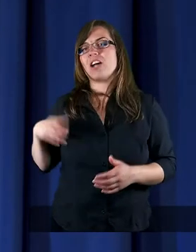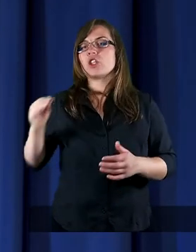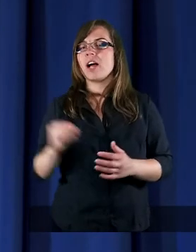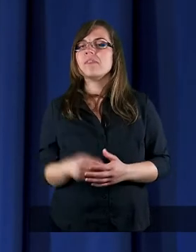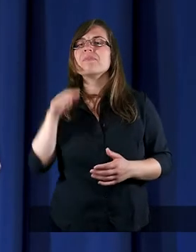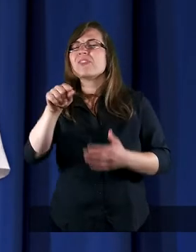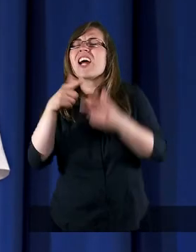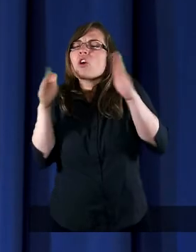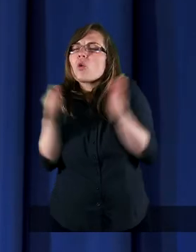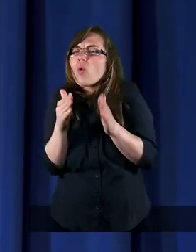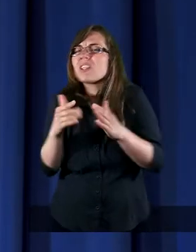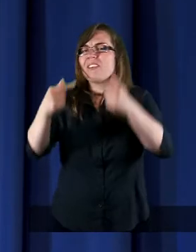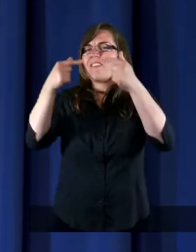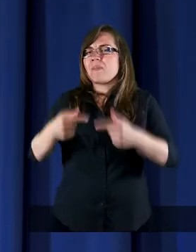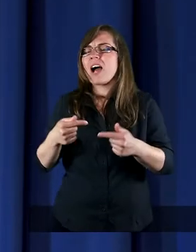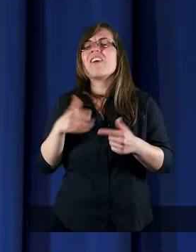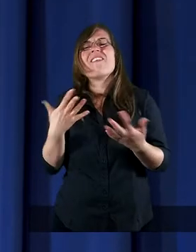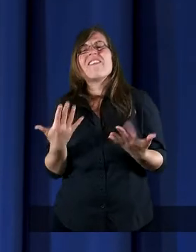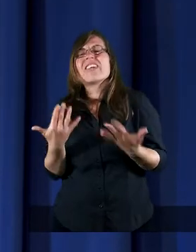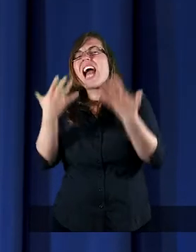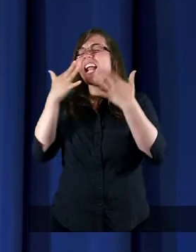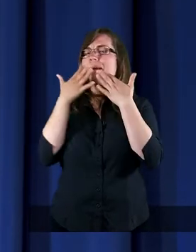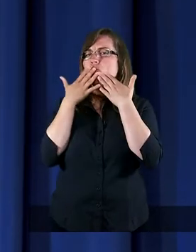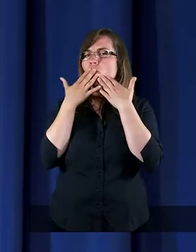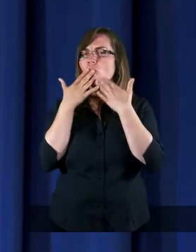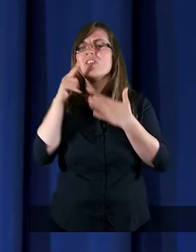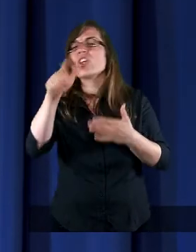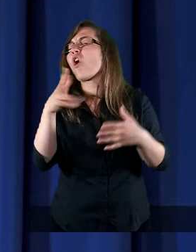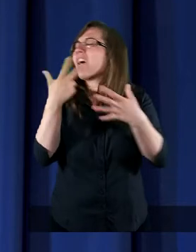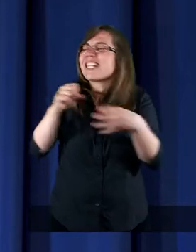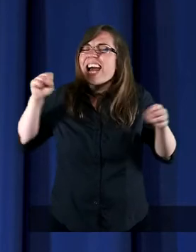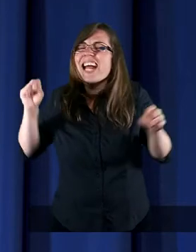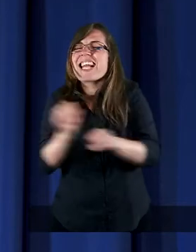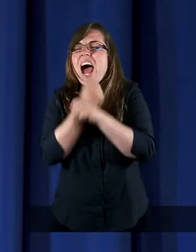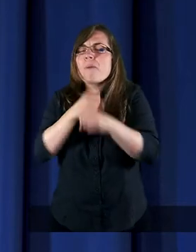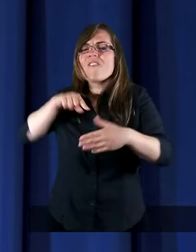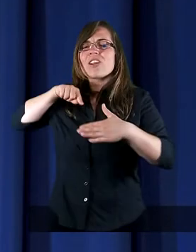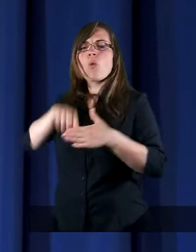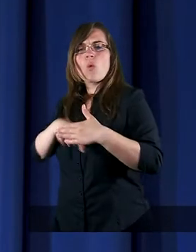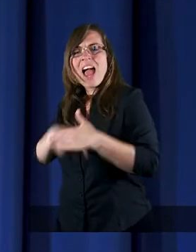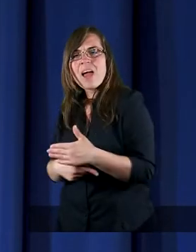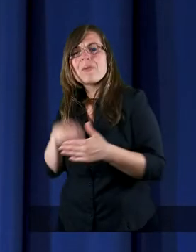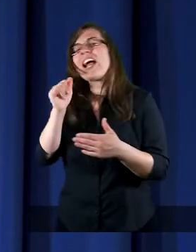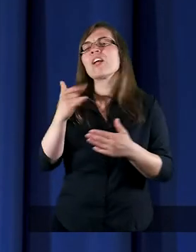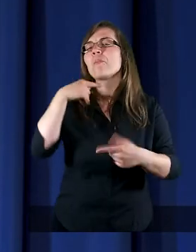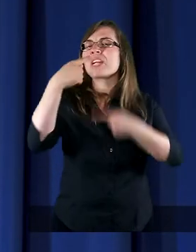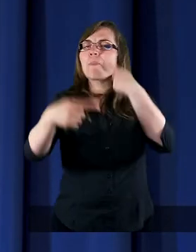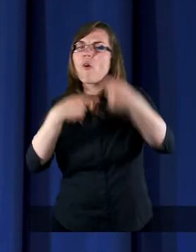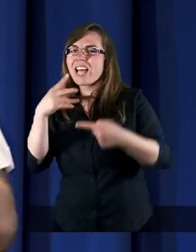Ten krótki fragment nawet się nie rymuje, a ma niesamowitą głębię w swoim przekazie.